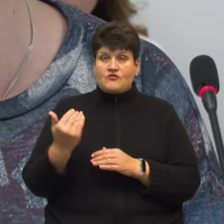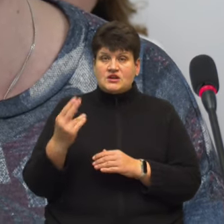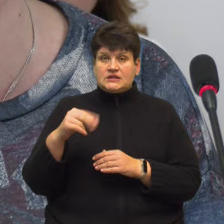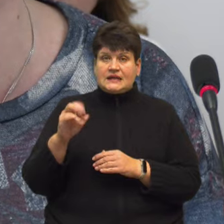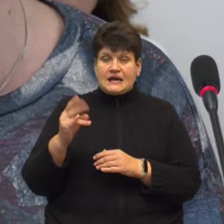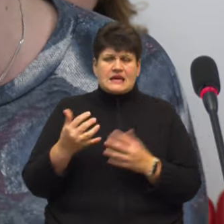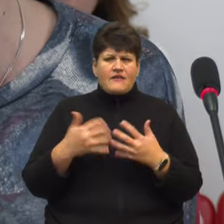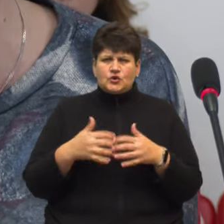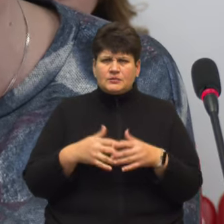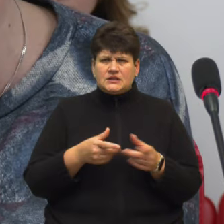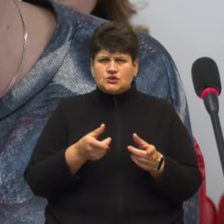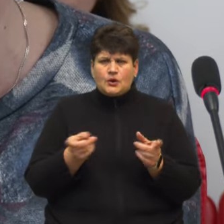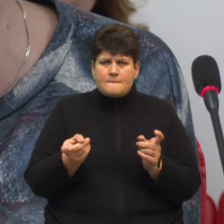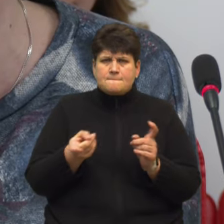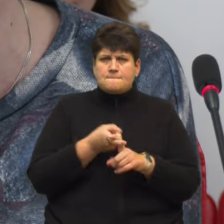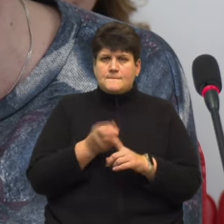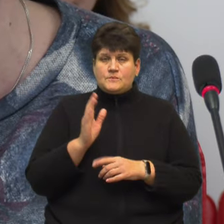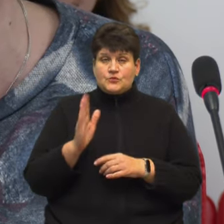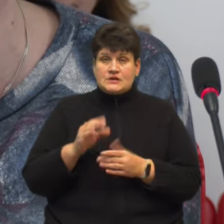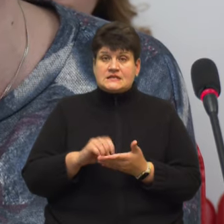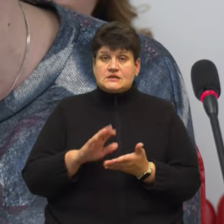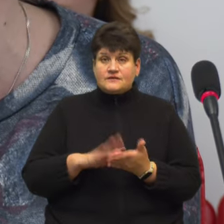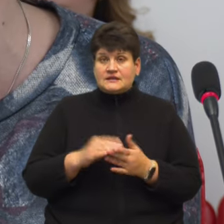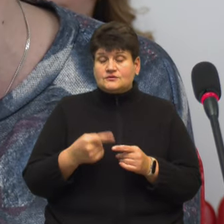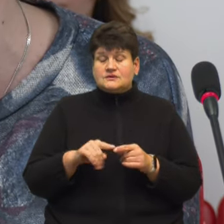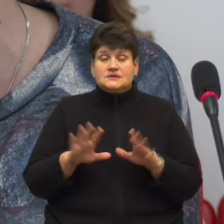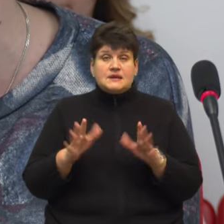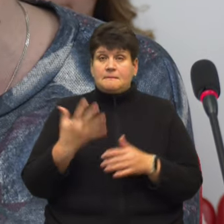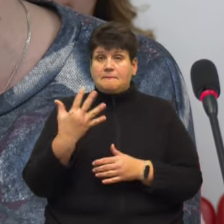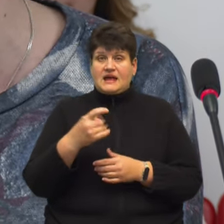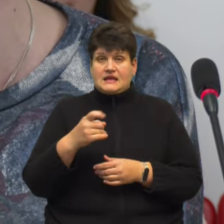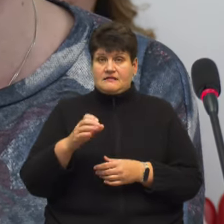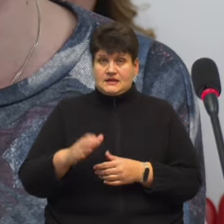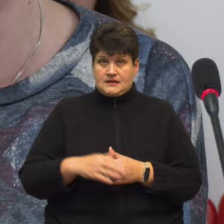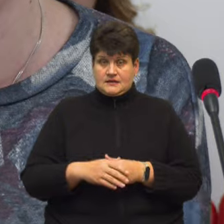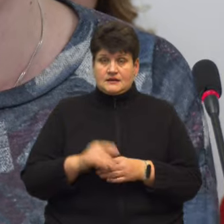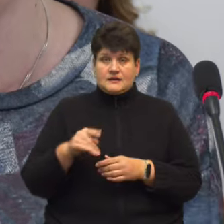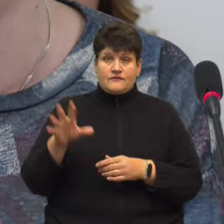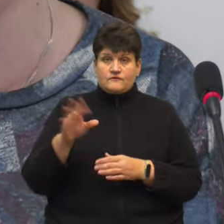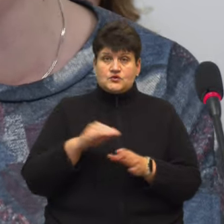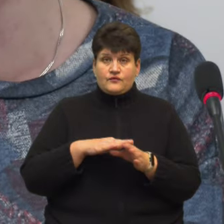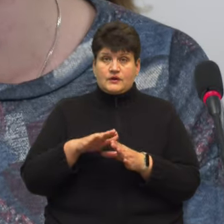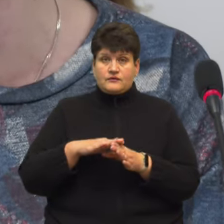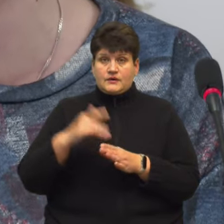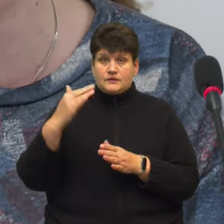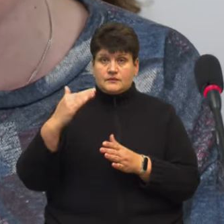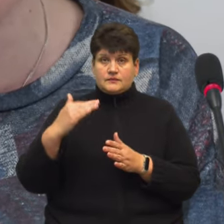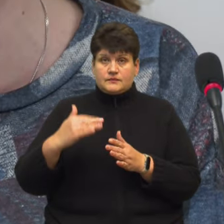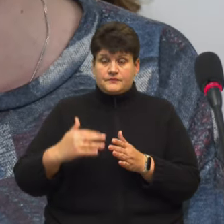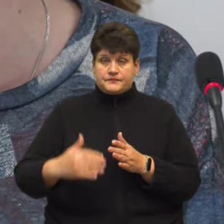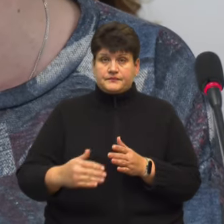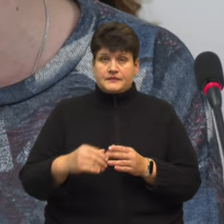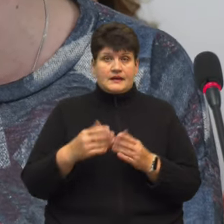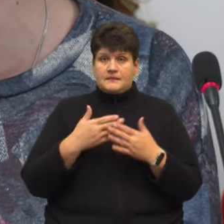автоматично підтягуються. Для того, щоб зареєструватися, це раптом 5 хвилин. Там все виконати по пунктах, там